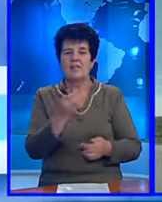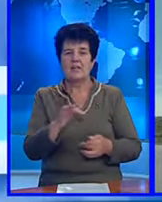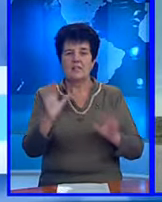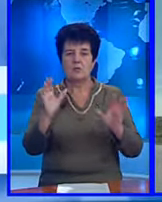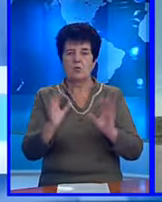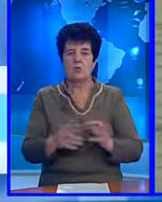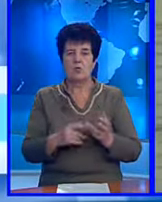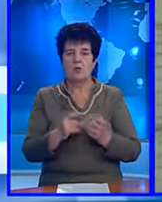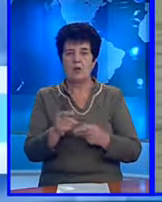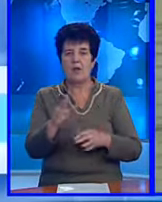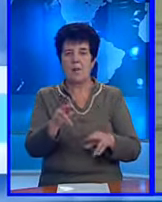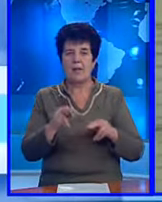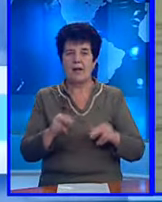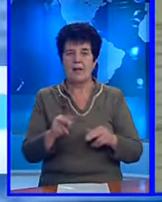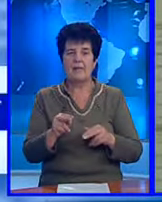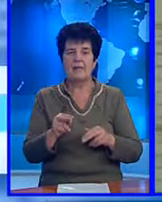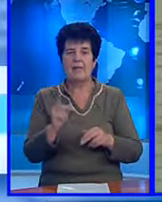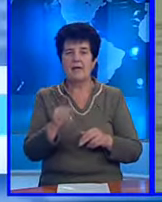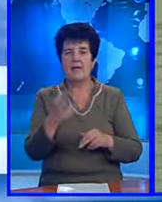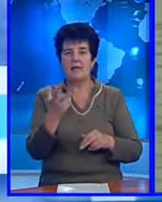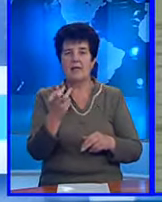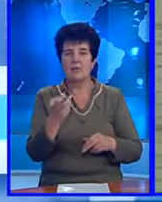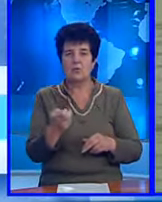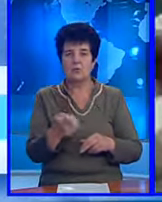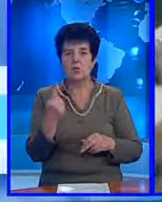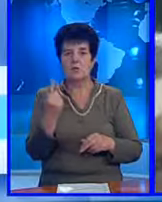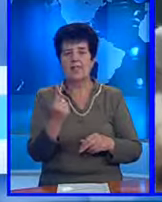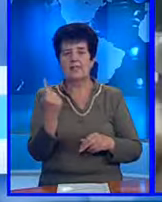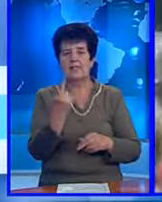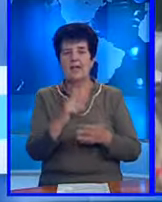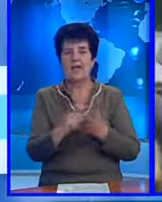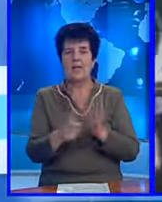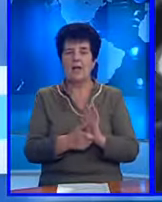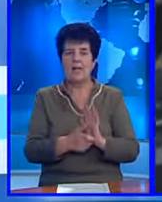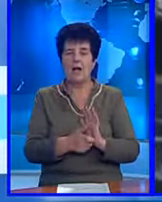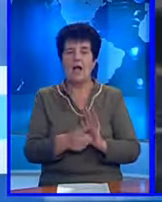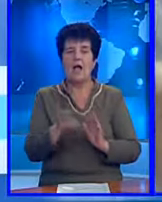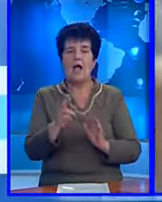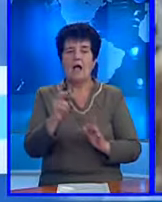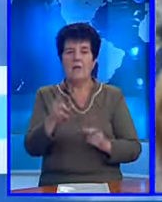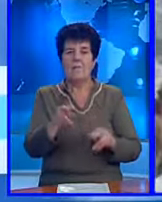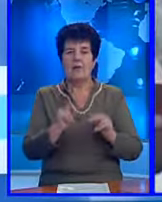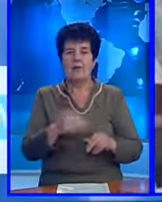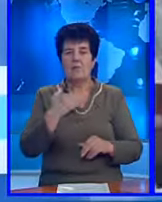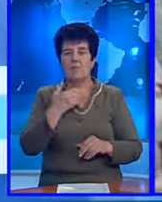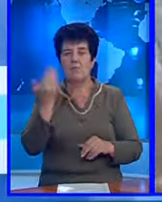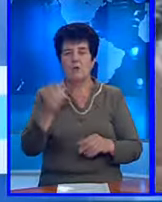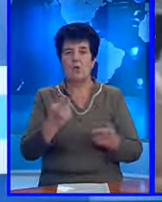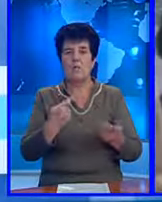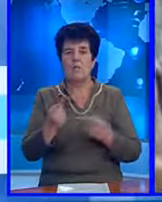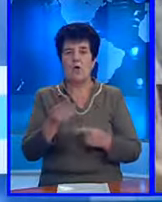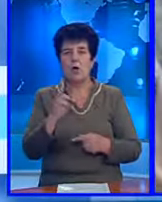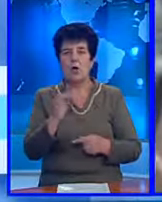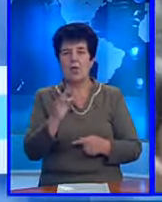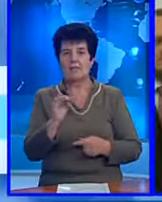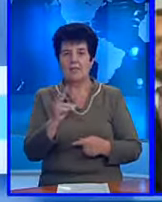numărului de parlamentar la maxim 300 și a unei singure camere parlamentare, introducerea votului prin corespondență pentru toți